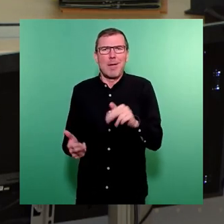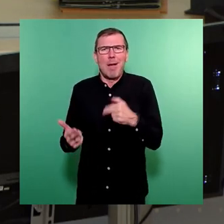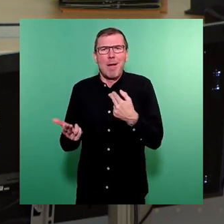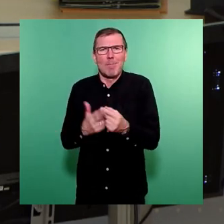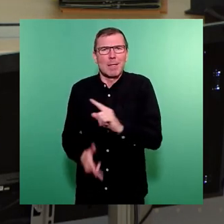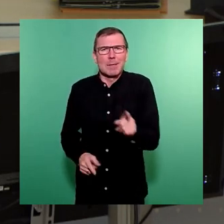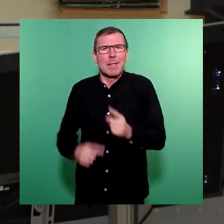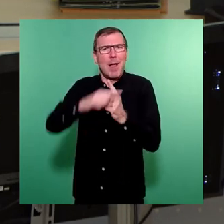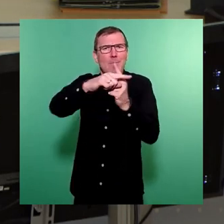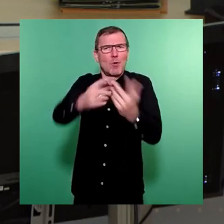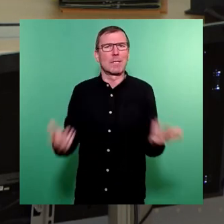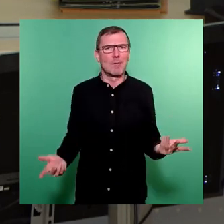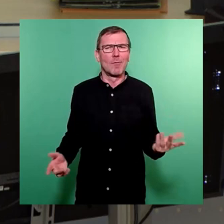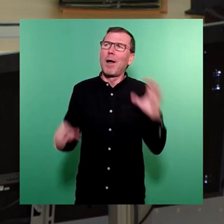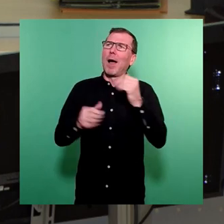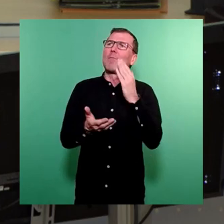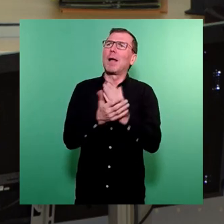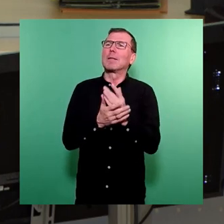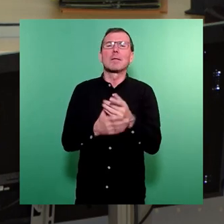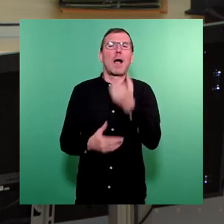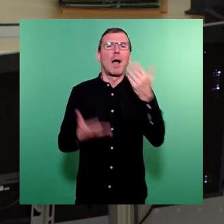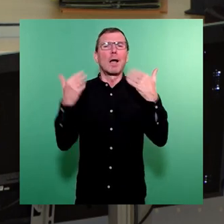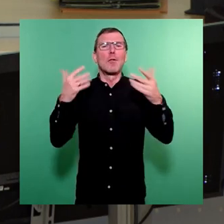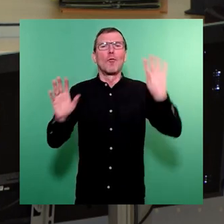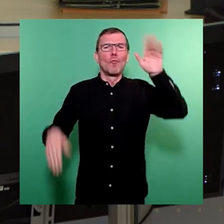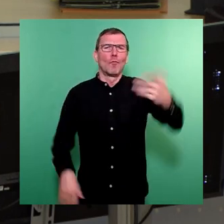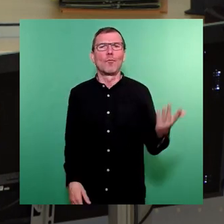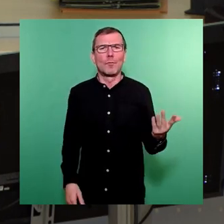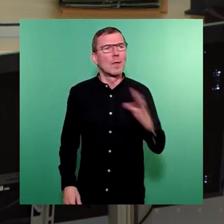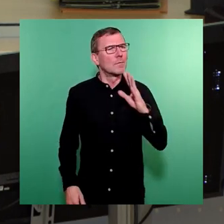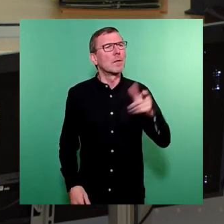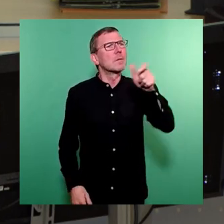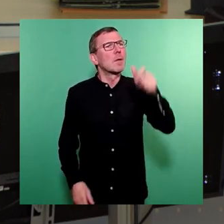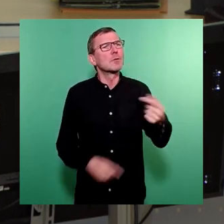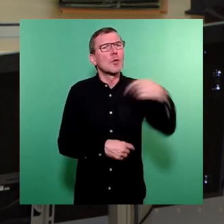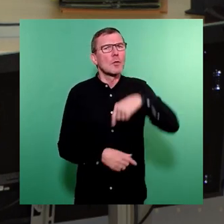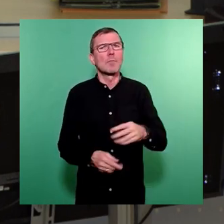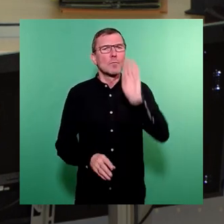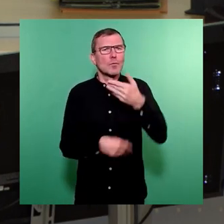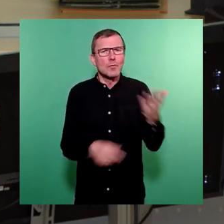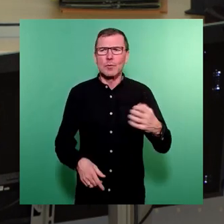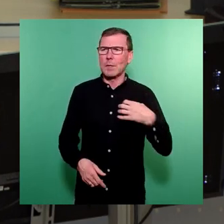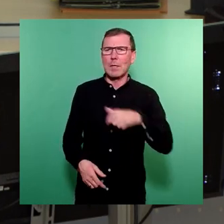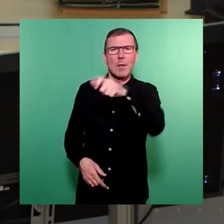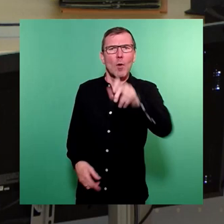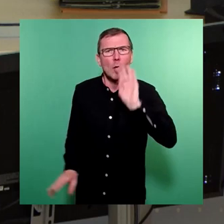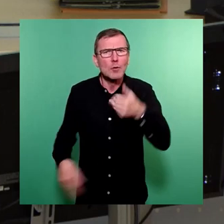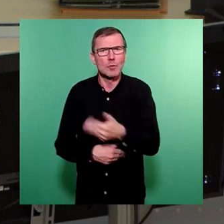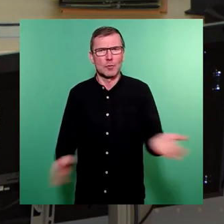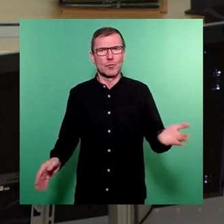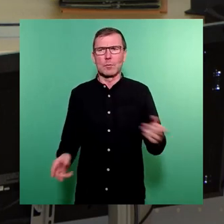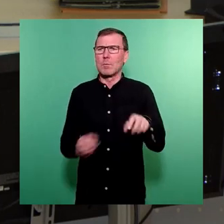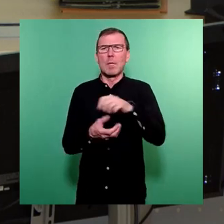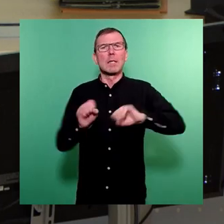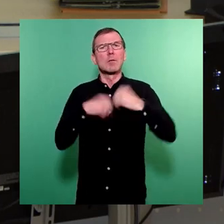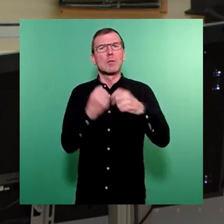aus. Es bleibt am Ende heiße Luft und es hilft den Menschen nicht, die hierher kommen und es hilft unseren Dresdner Wählern nicht, die mit der Situation umgehen müssen.